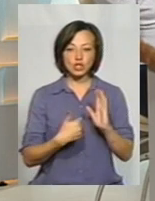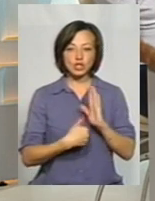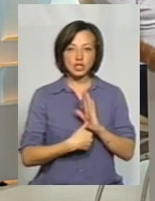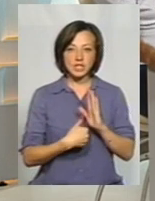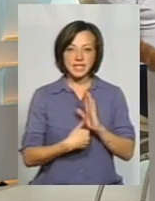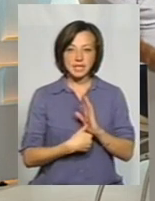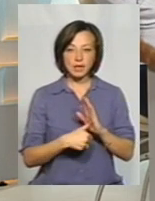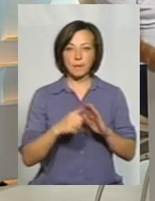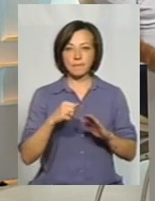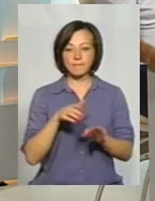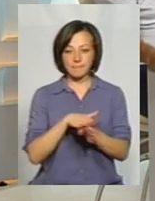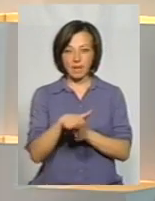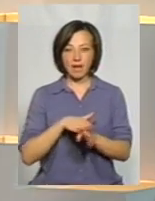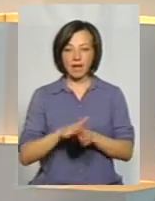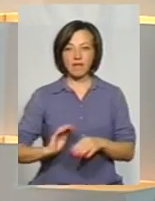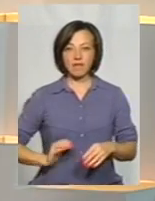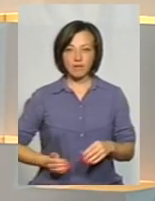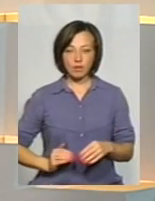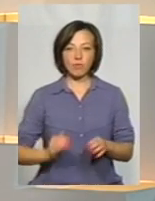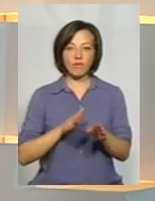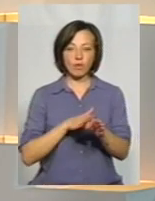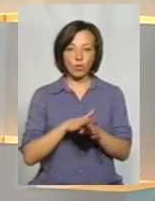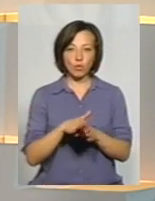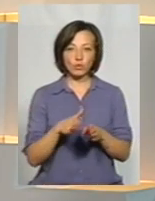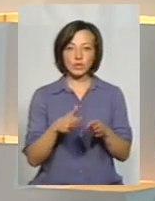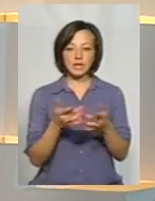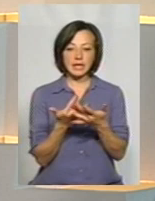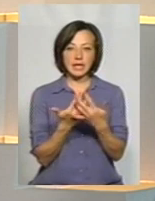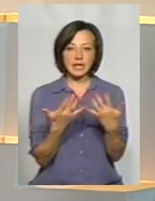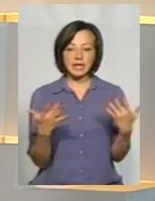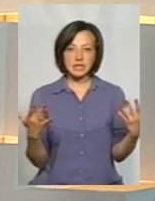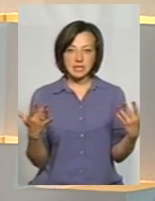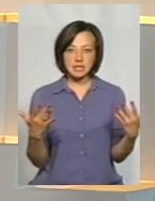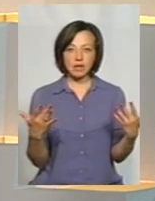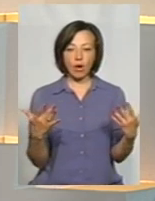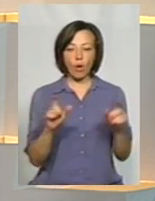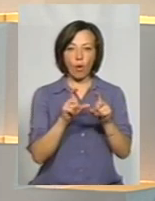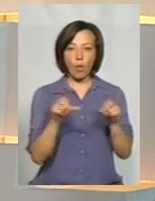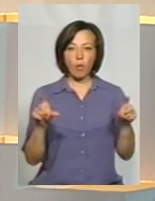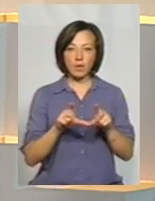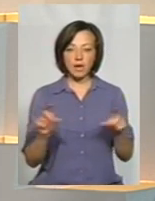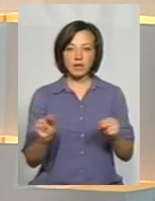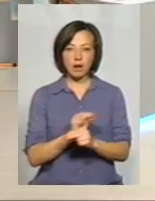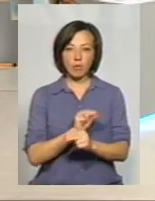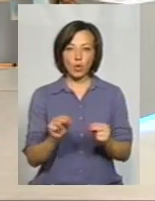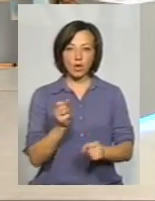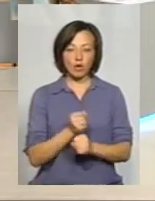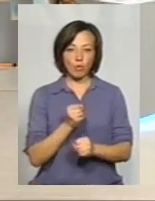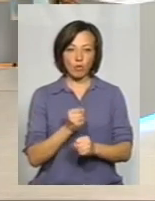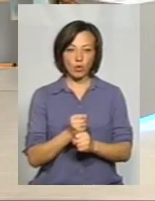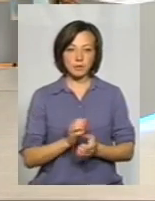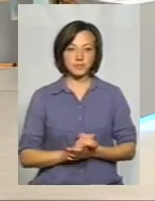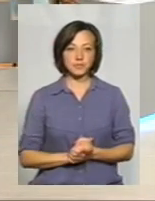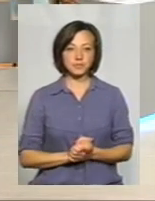підрядних організацій, які виконують на різних об'єктах ремонтні роботи.